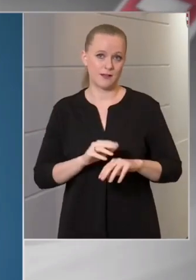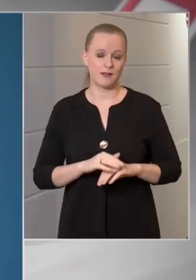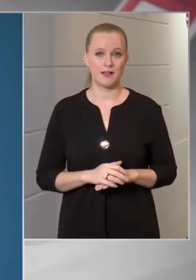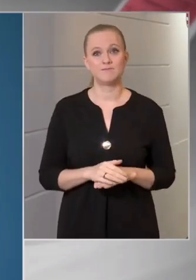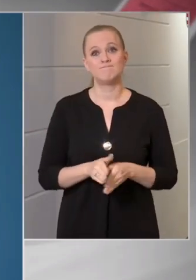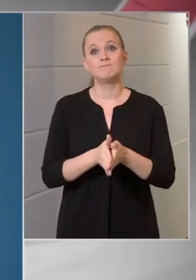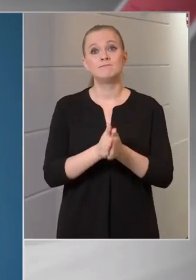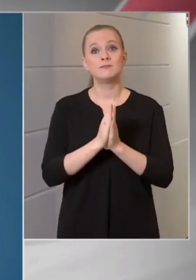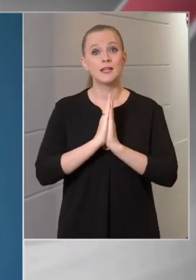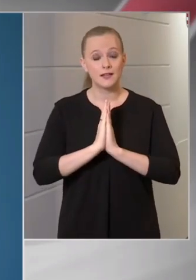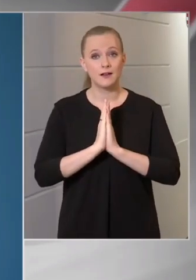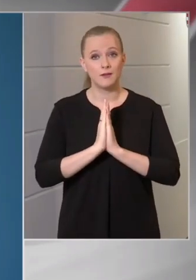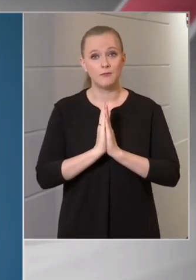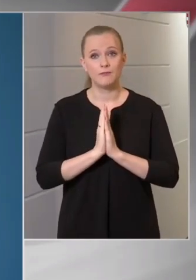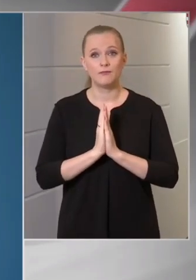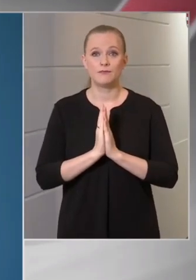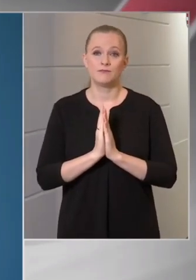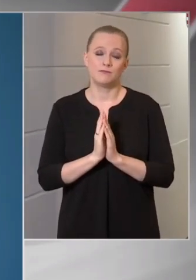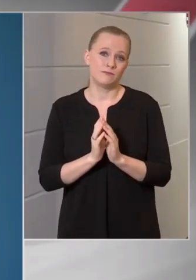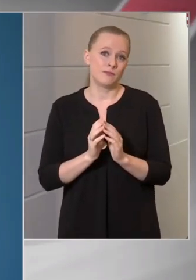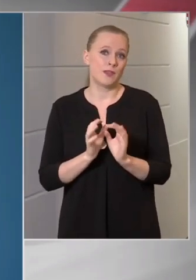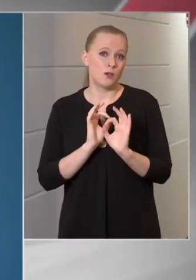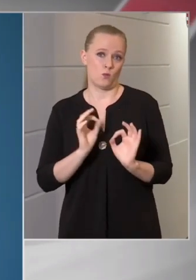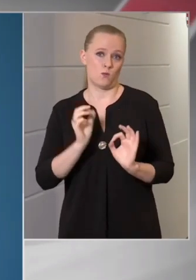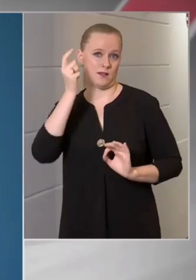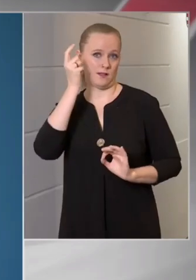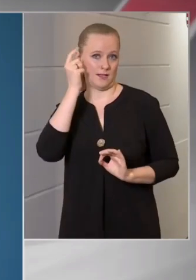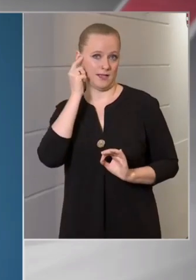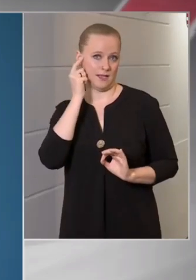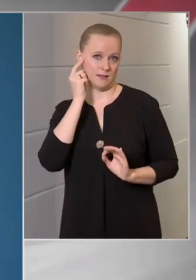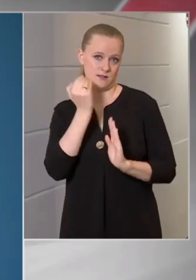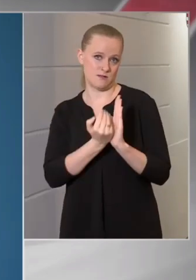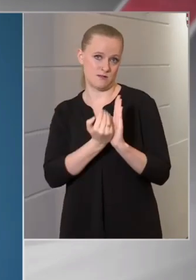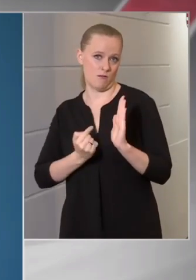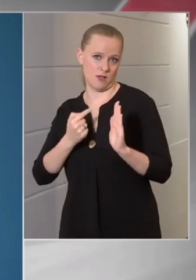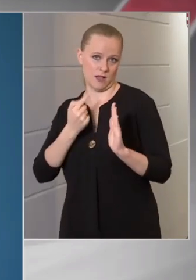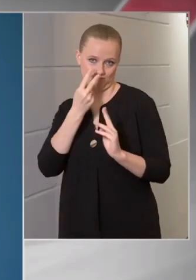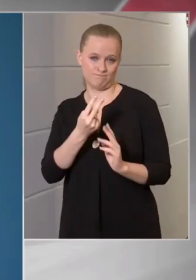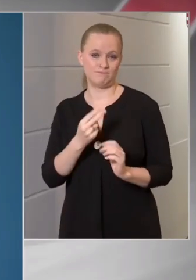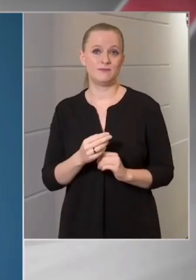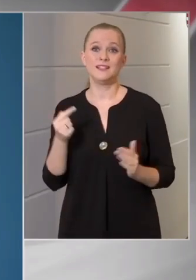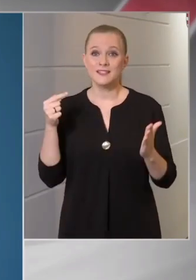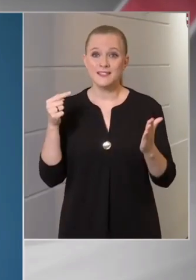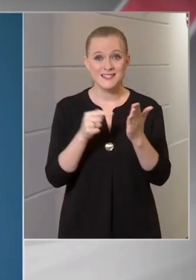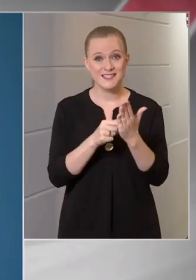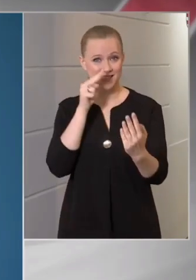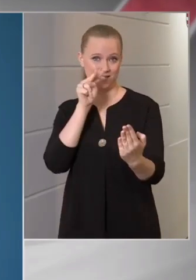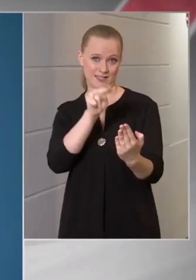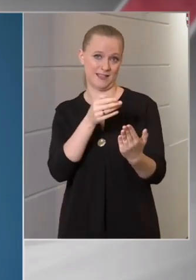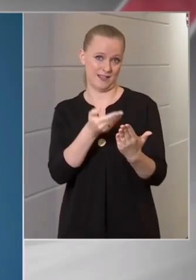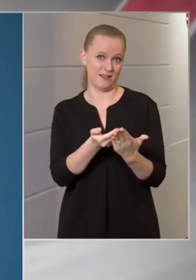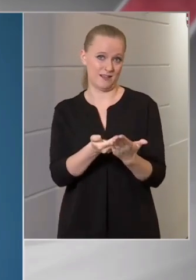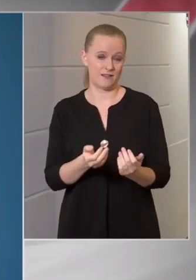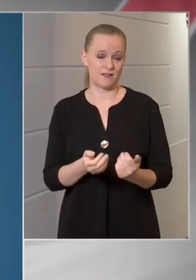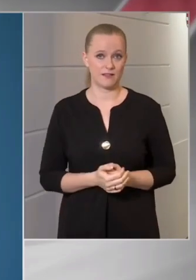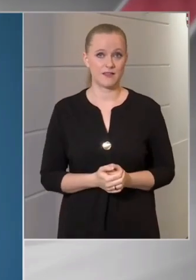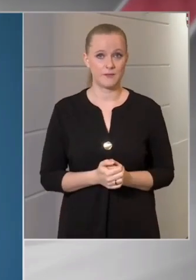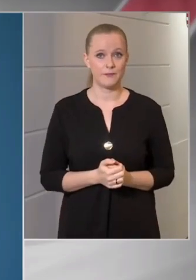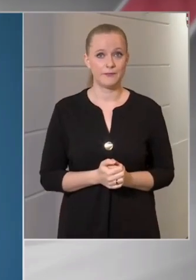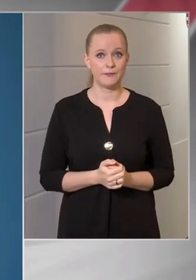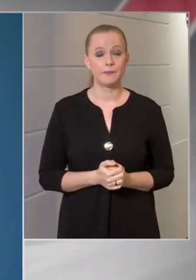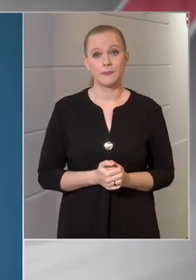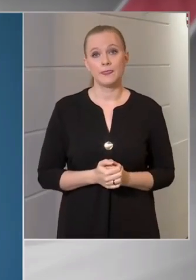Kérem, hogy a józan ész szabályai szerint, és a cél érdekében, amiért